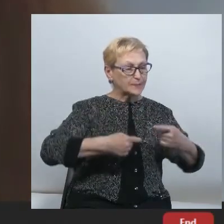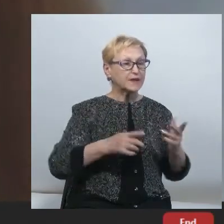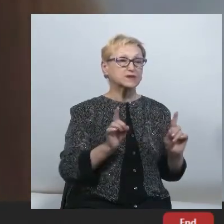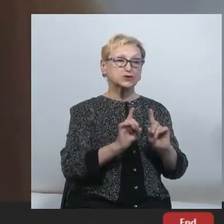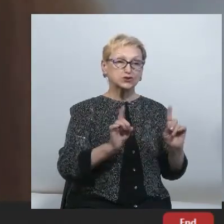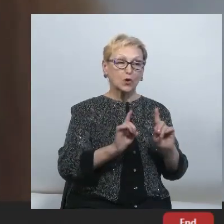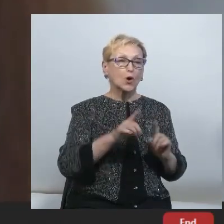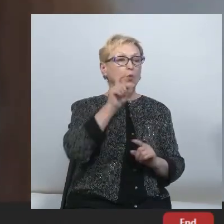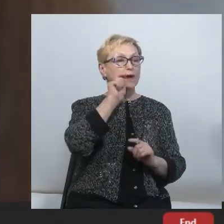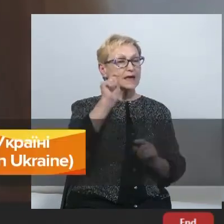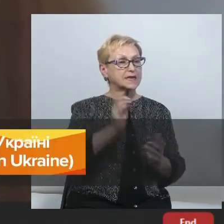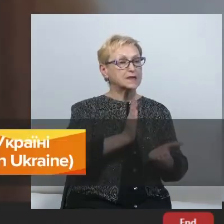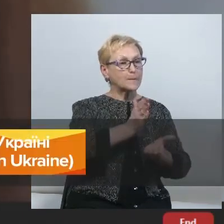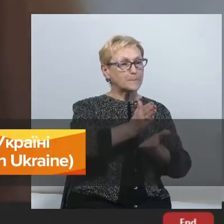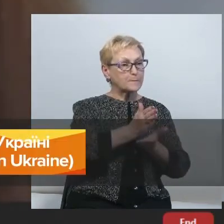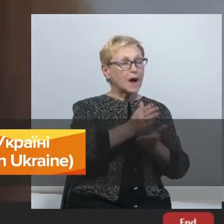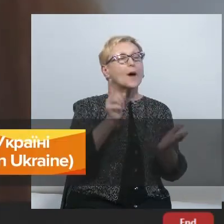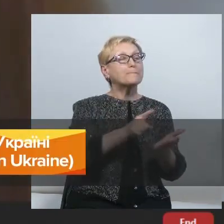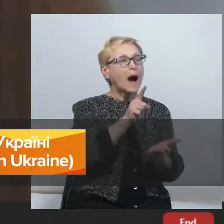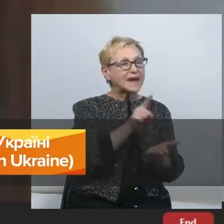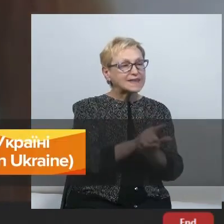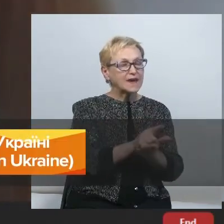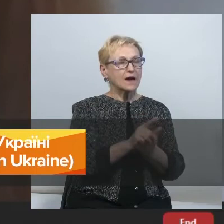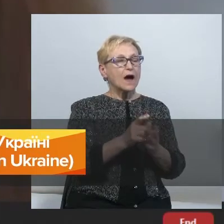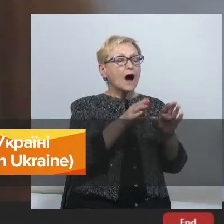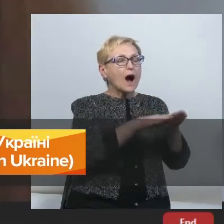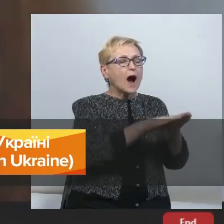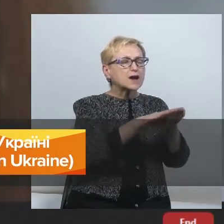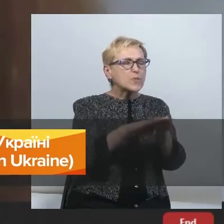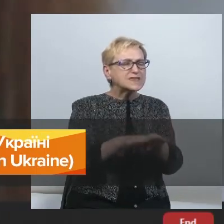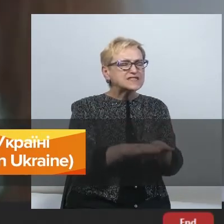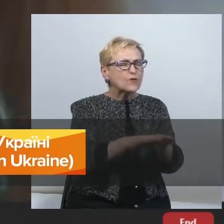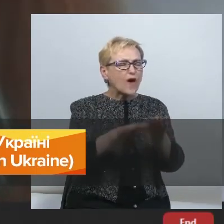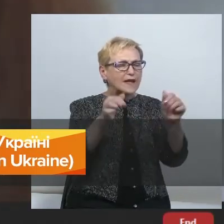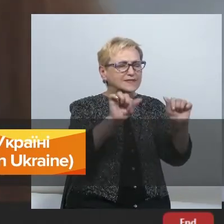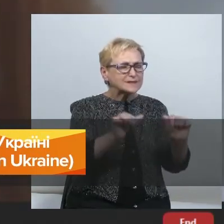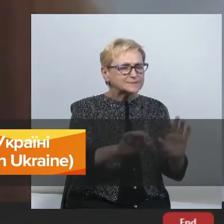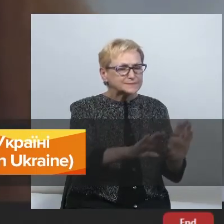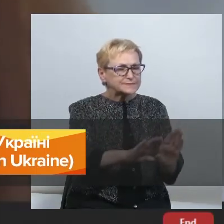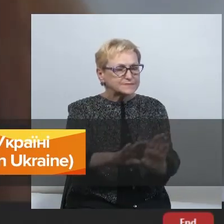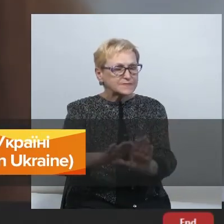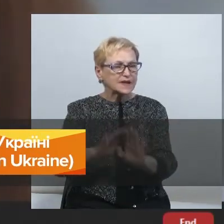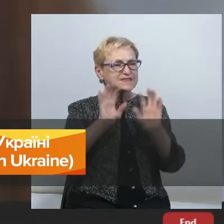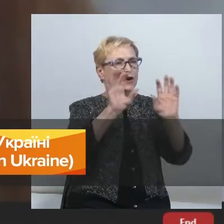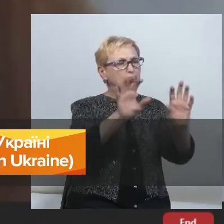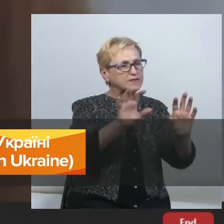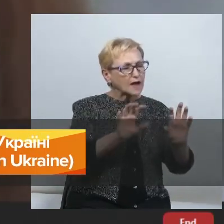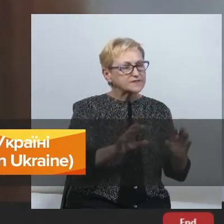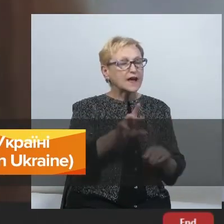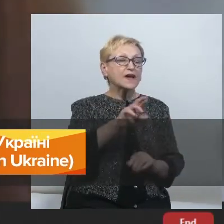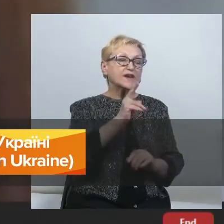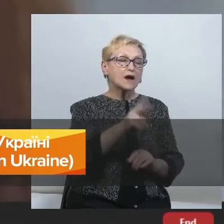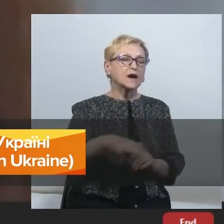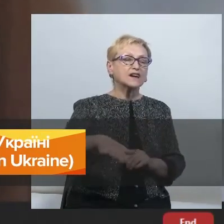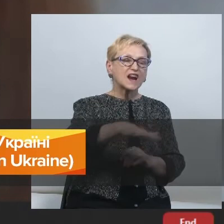Україна має гармонізувати медійне законодавство відповідно до стандартів Ради Європи як країна-член Ради